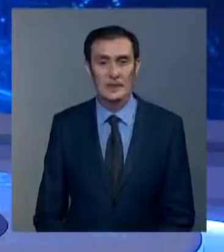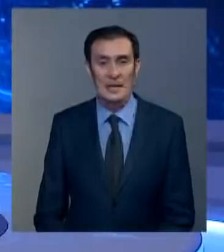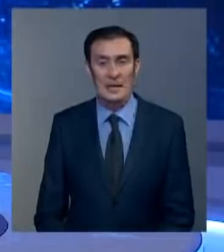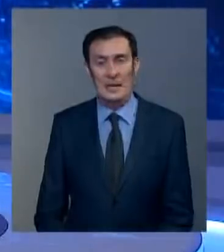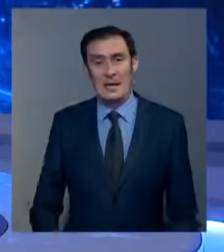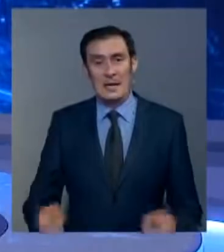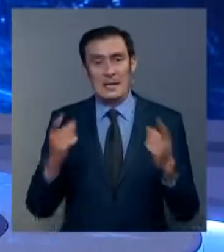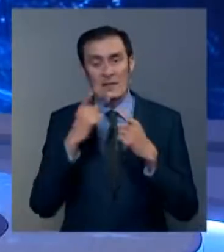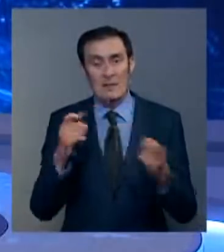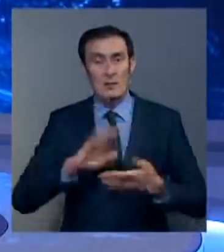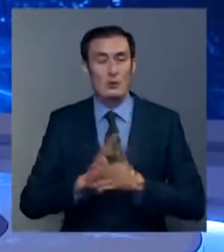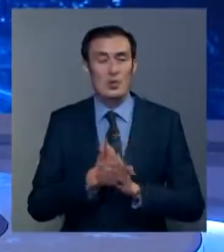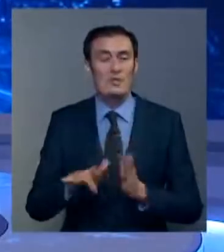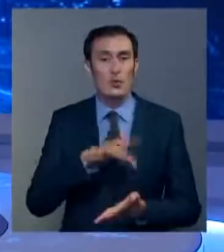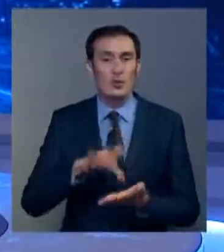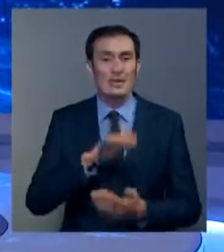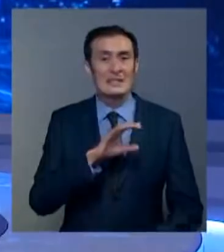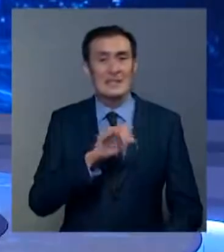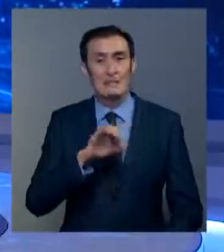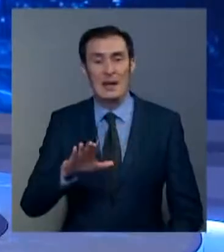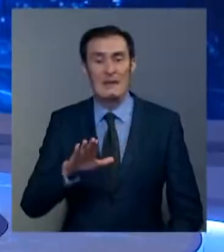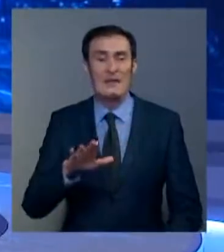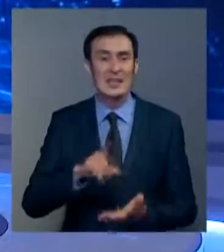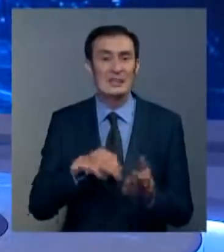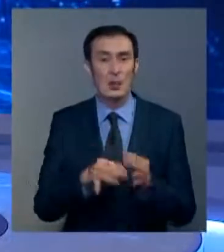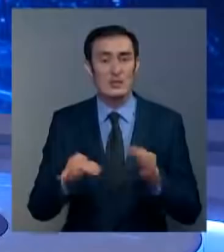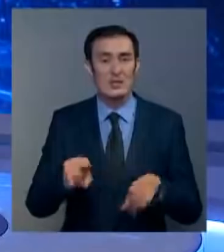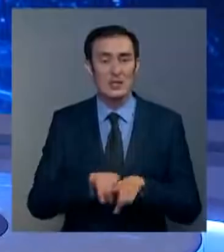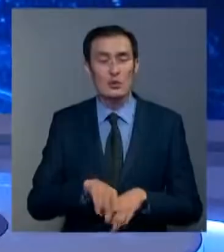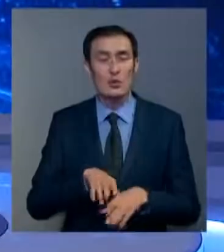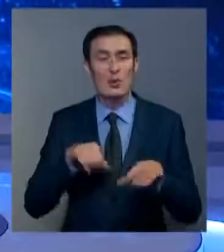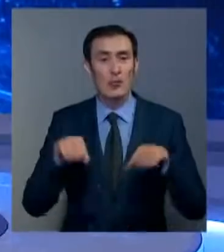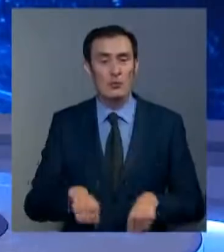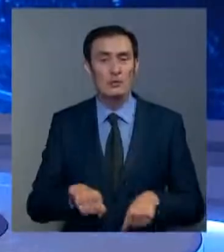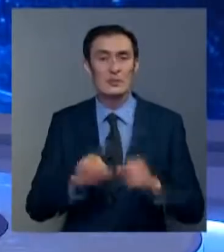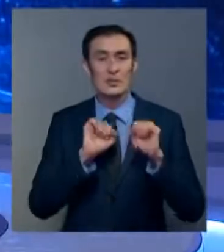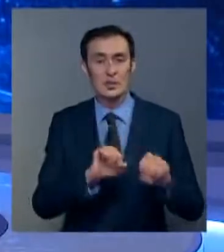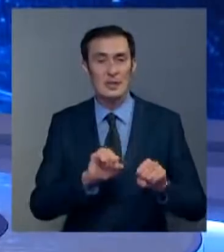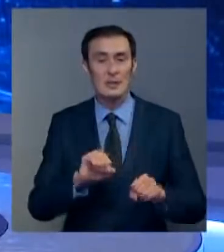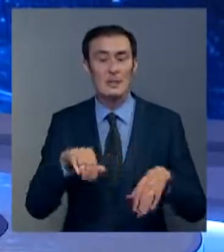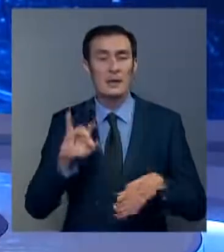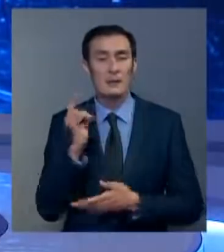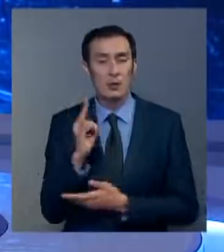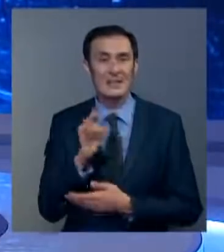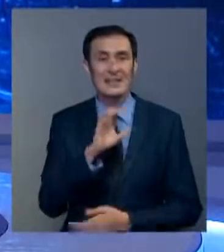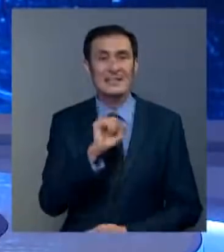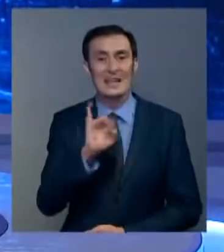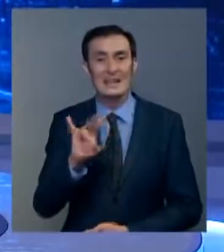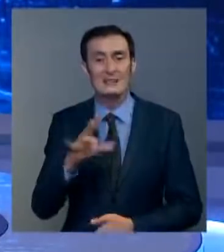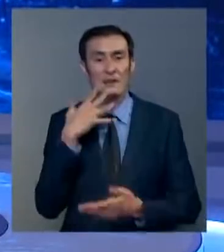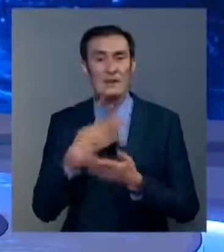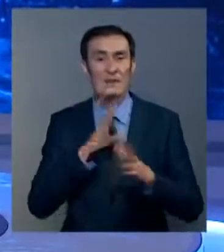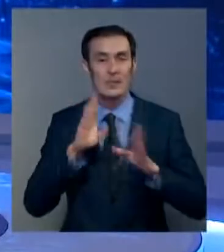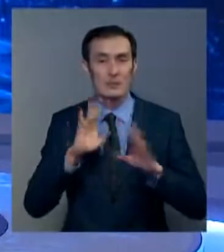Заявление по ситуации в городе Сапаеве Карагандинской области сделала и уполномоченная по правам ребенка Ружан Саин. На своей страничке в